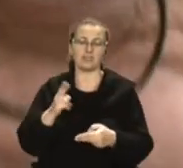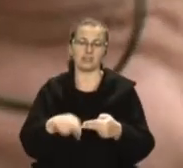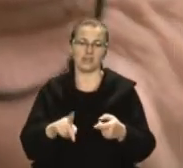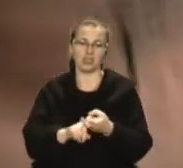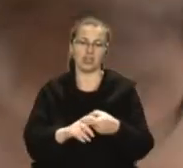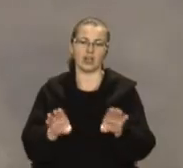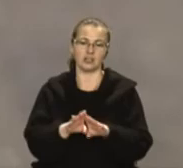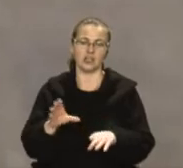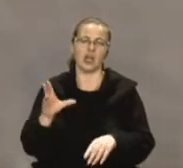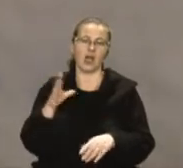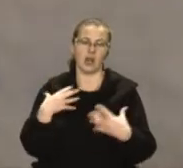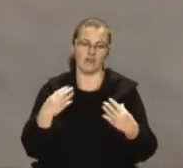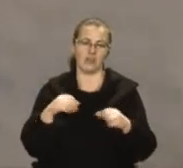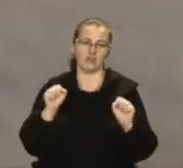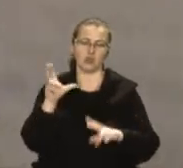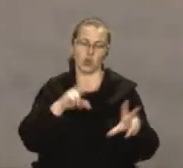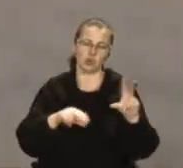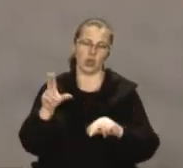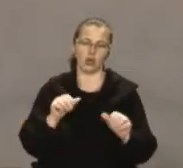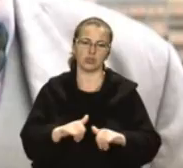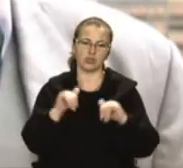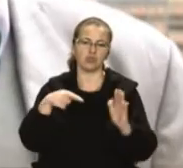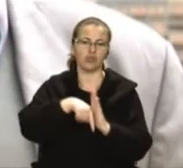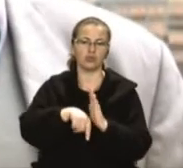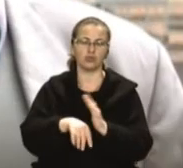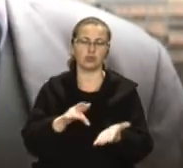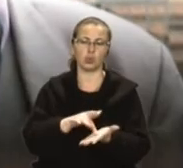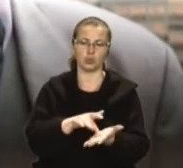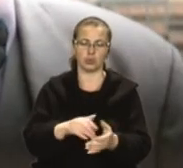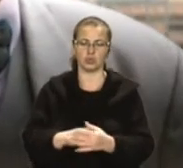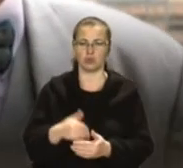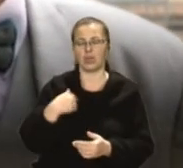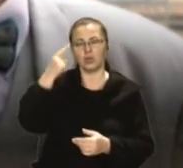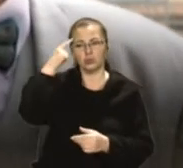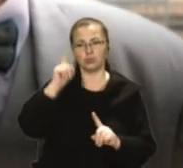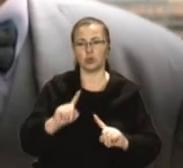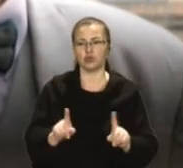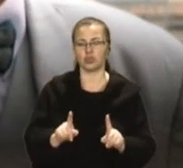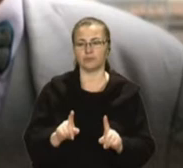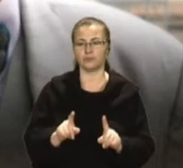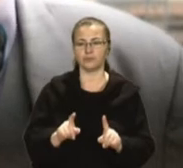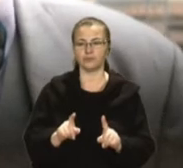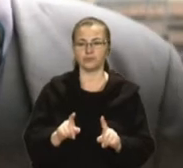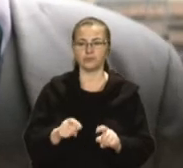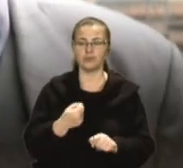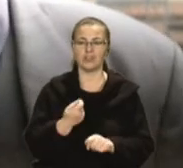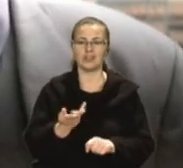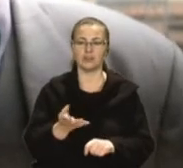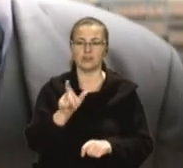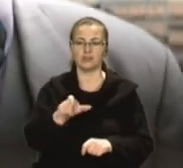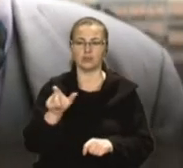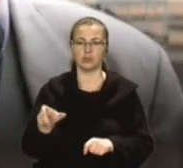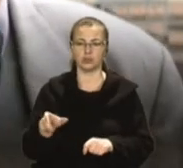Львів може розраховувати на збільшення внутрішнього туризму. Я думаю, що кількість